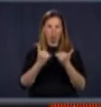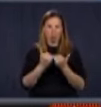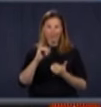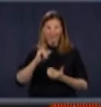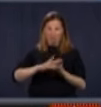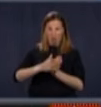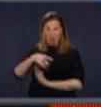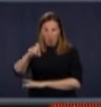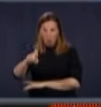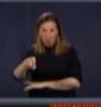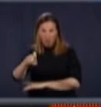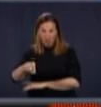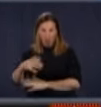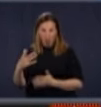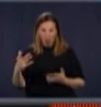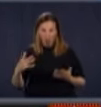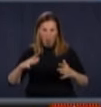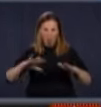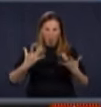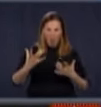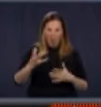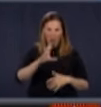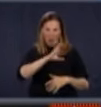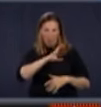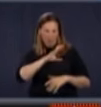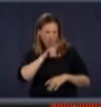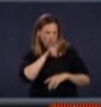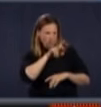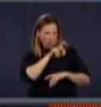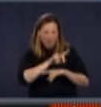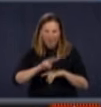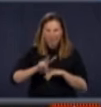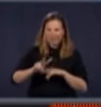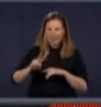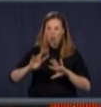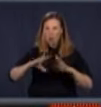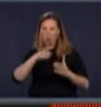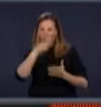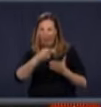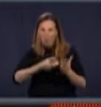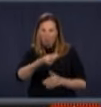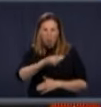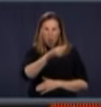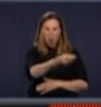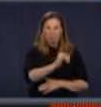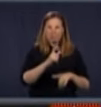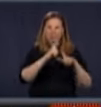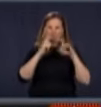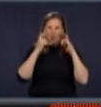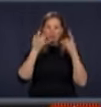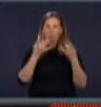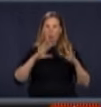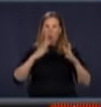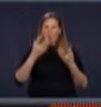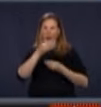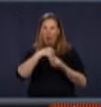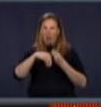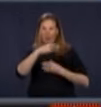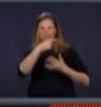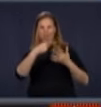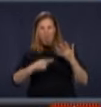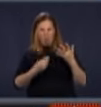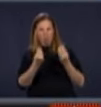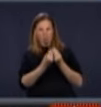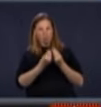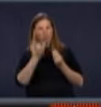questions. Est-ce qu'on a une police qui vérifie? Est-ce qu'il des pénalités qui sont données à ceux qui ne portent pas le masque? Bon, etc., etc.